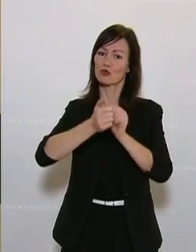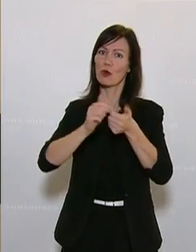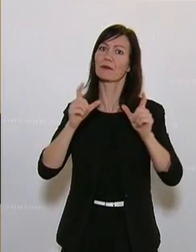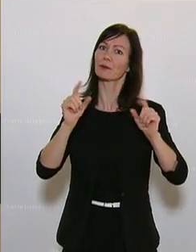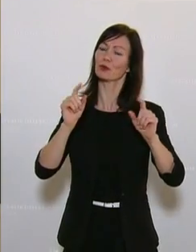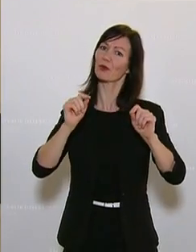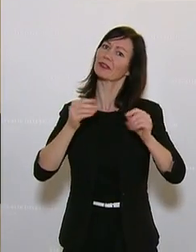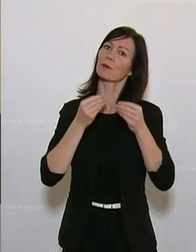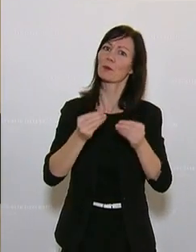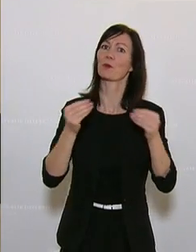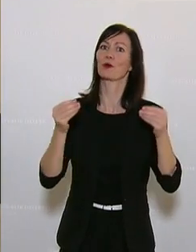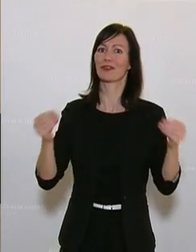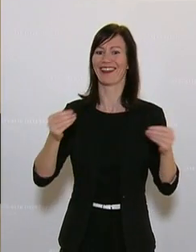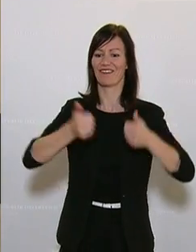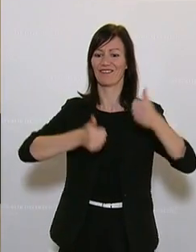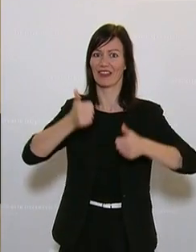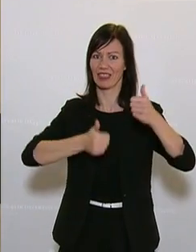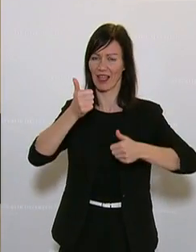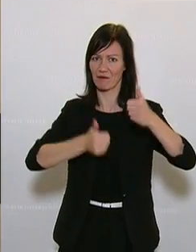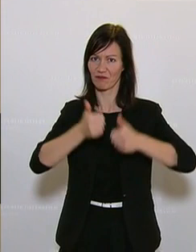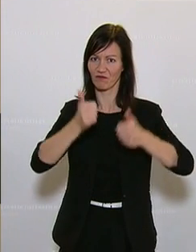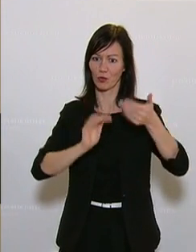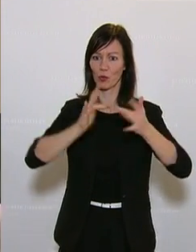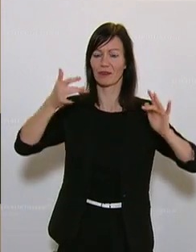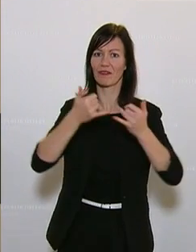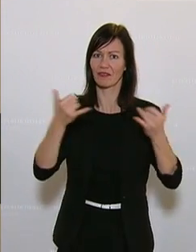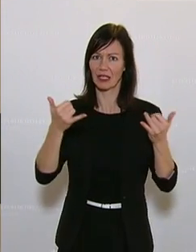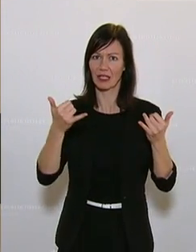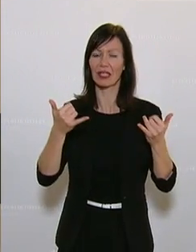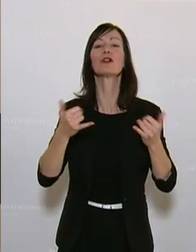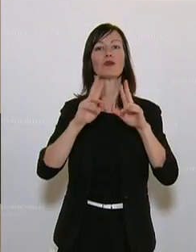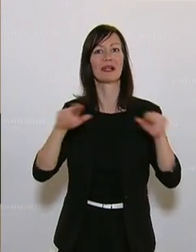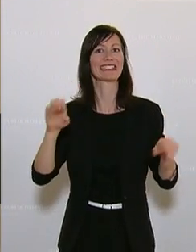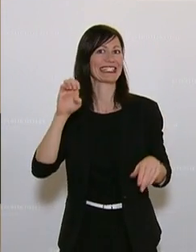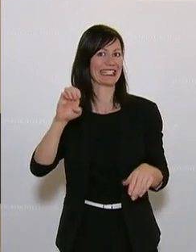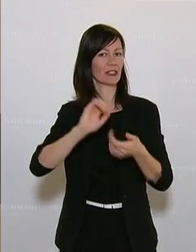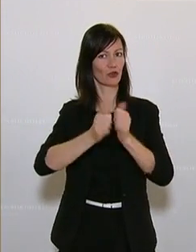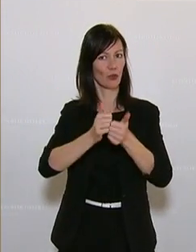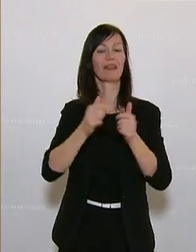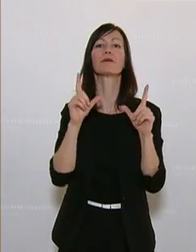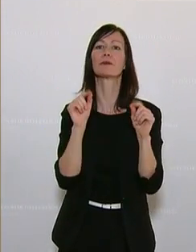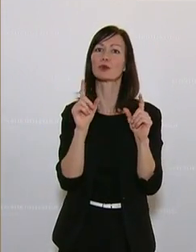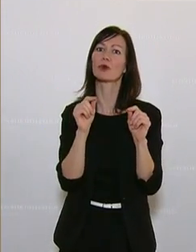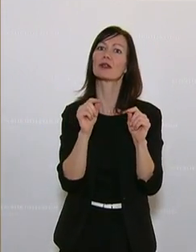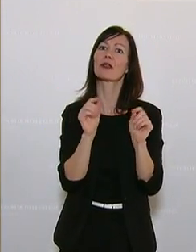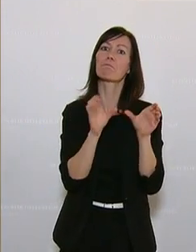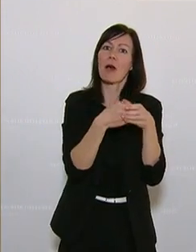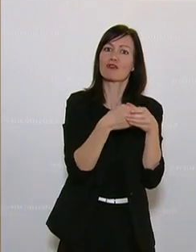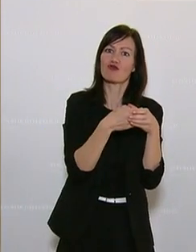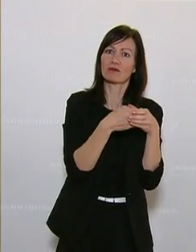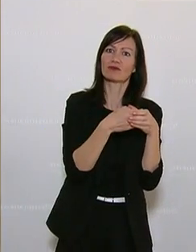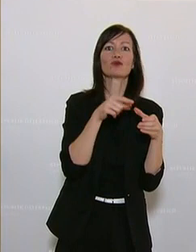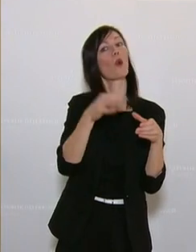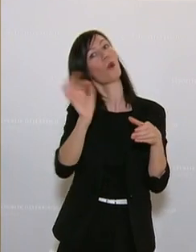Form des sportlichen Wettkampfs. In der Regel spielen E-Sportler als Mannschaften oder als Einzelpersonen in verschiedenen Disziplinen